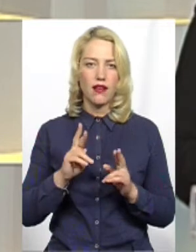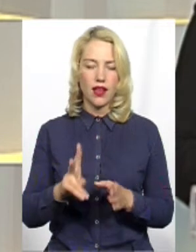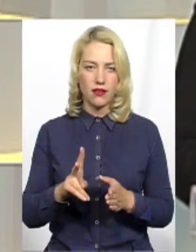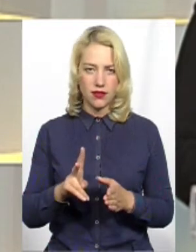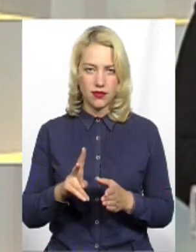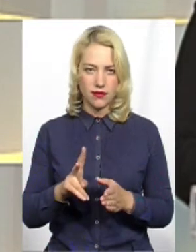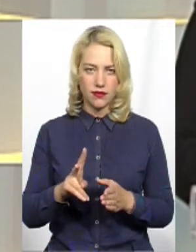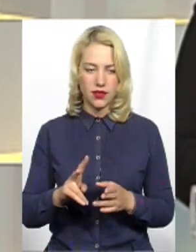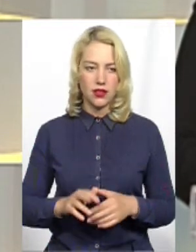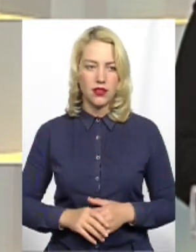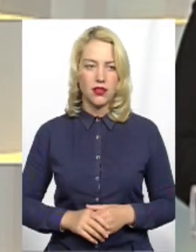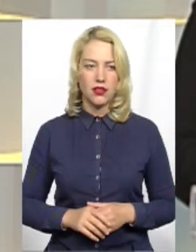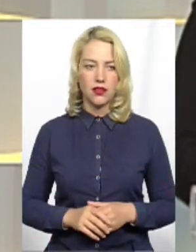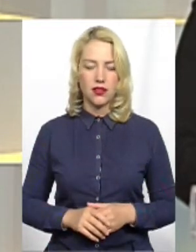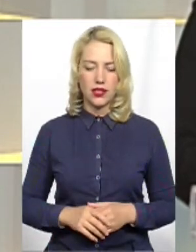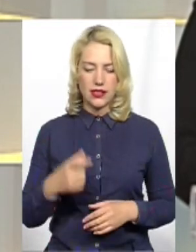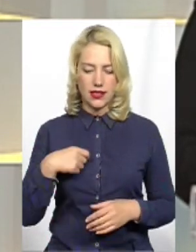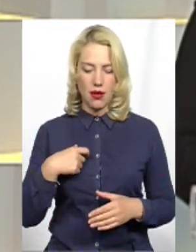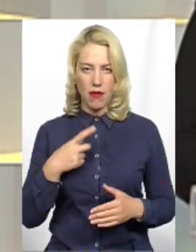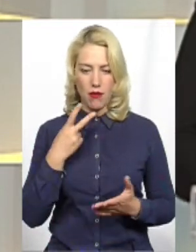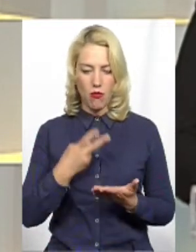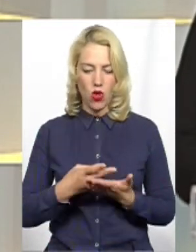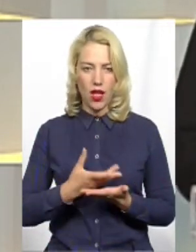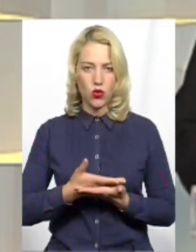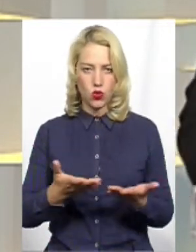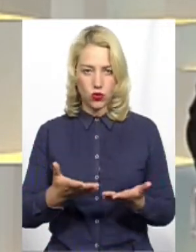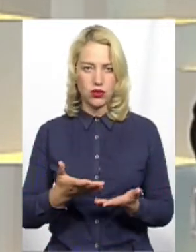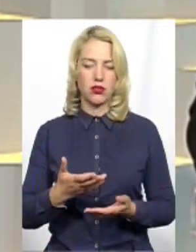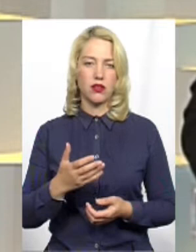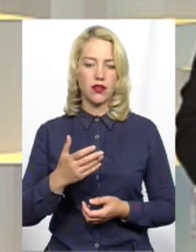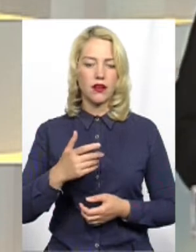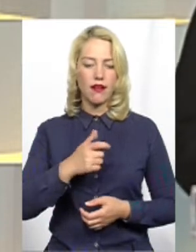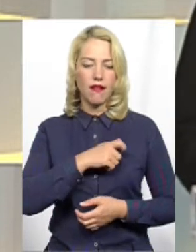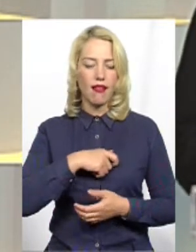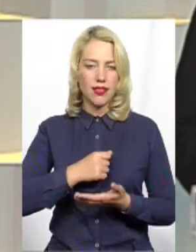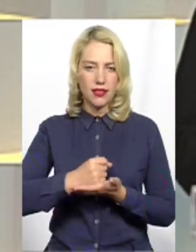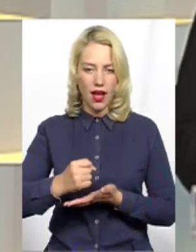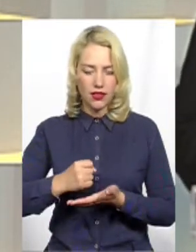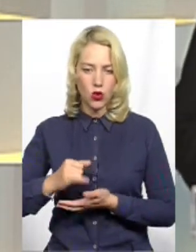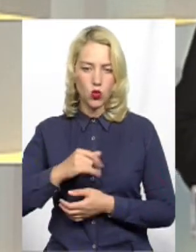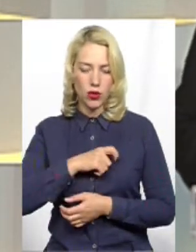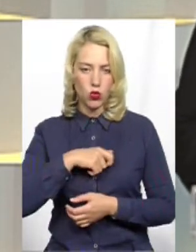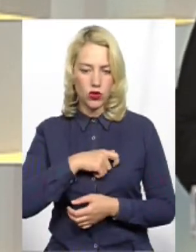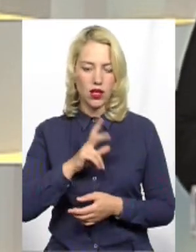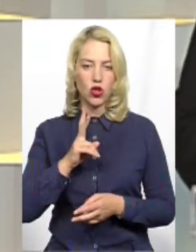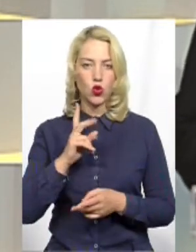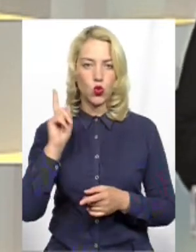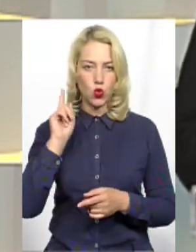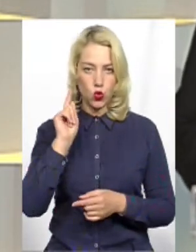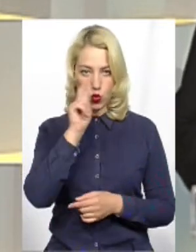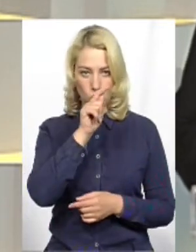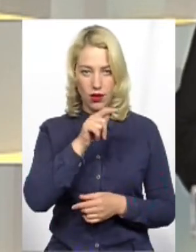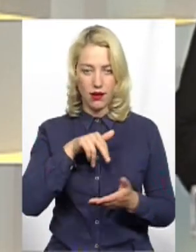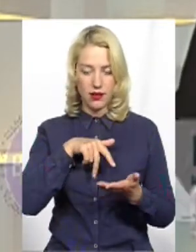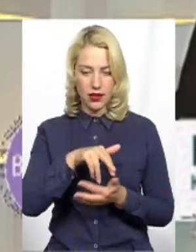себе подають кандидати в депутати, яким чином, і хто туди йде і вирішив, що я маю